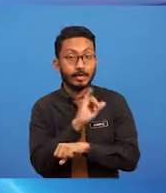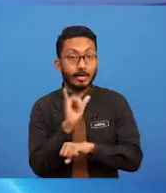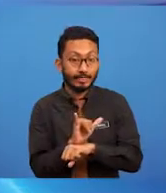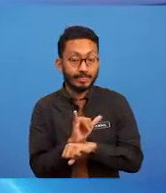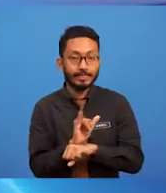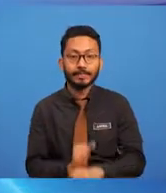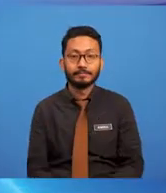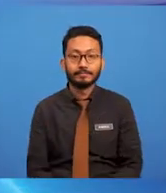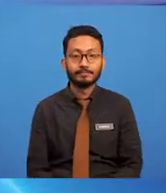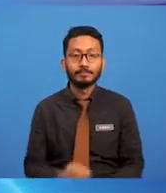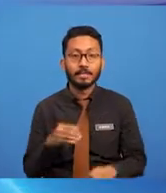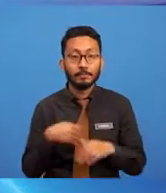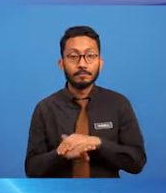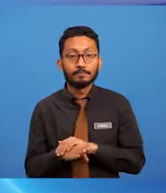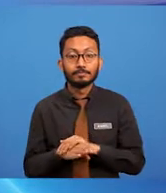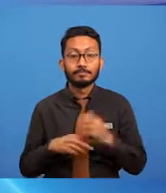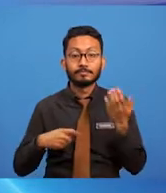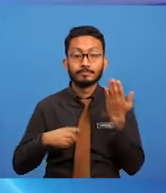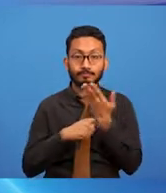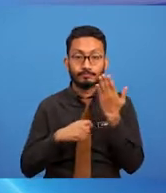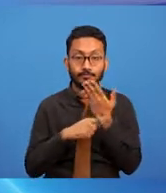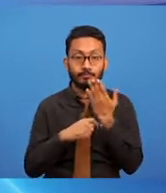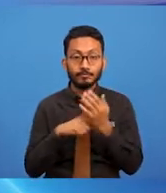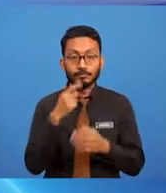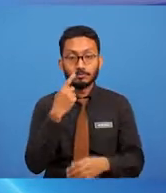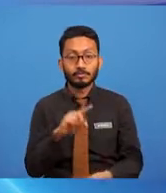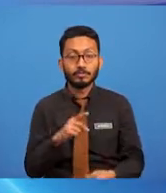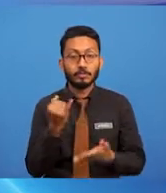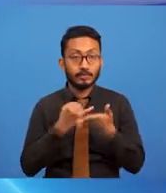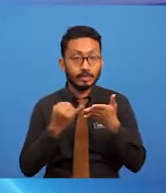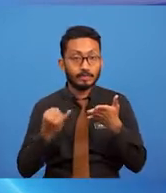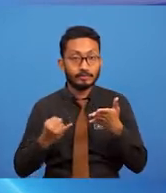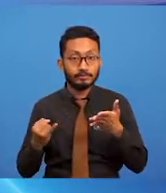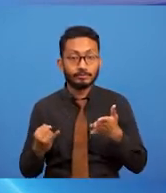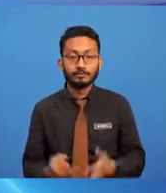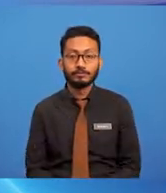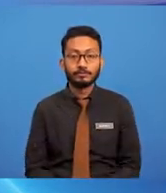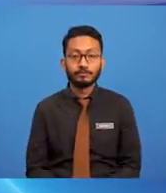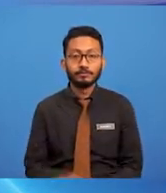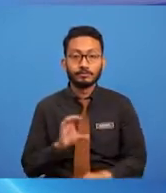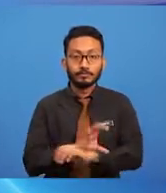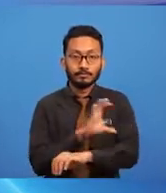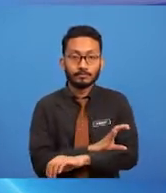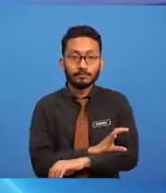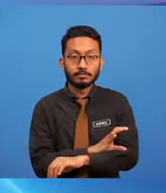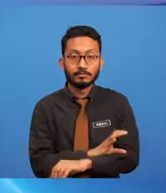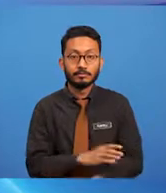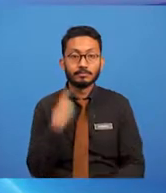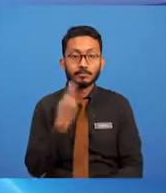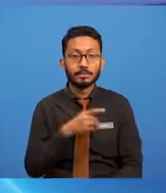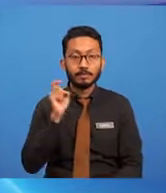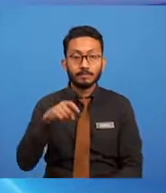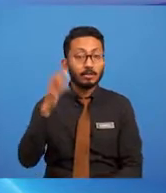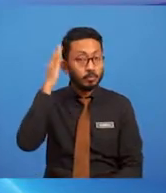Dalam teknik melukis secara digital ini, kita perlu tahu apa perkara asas